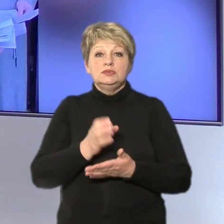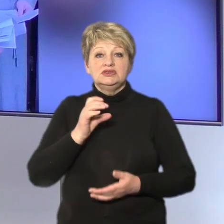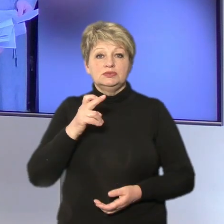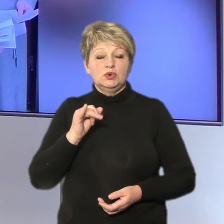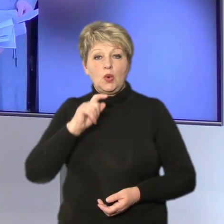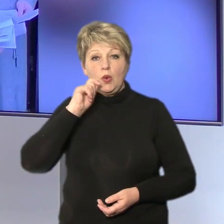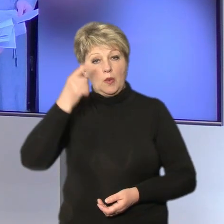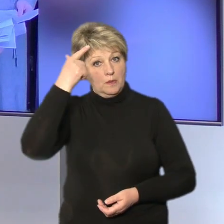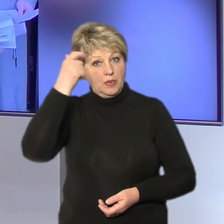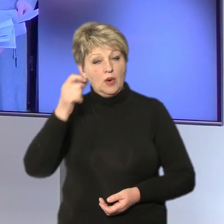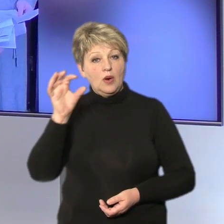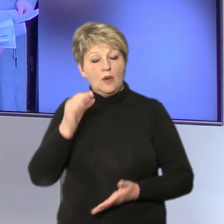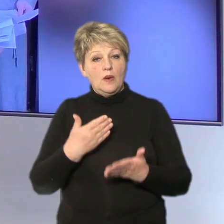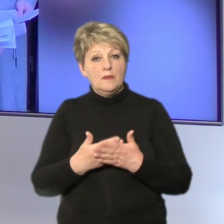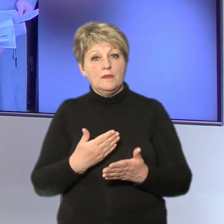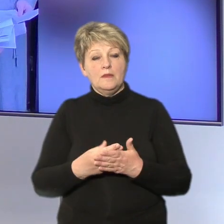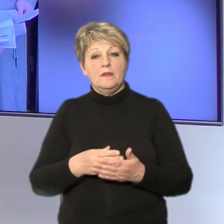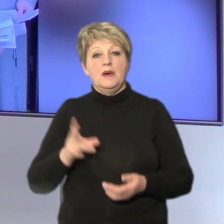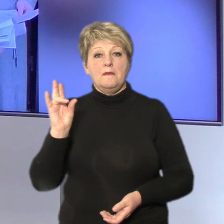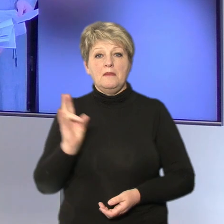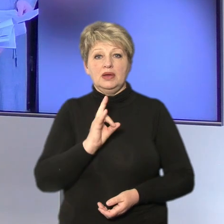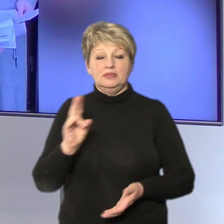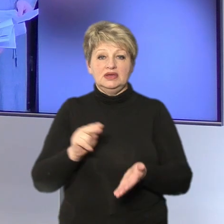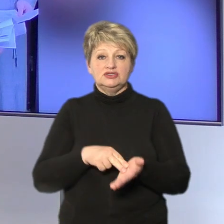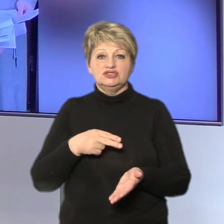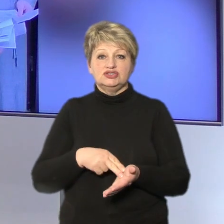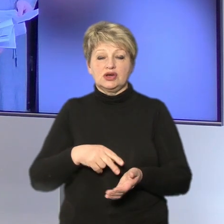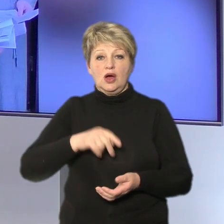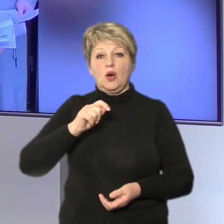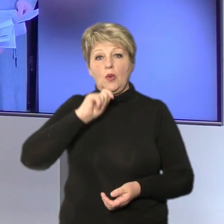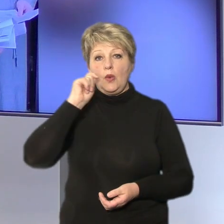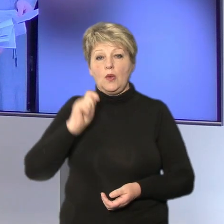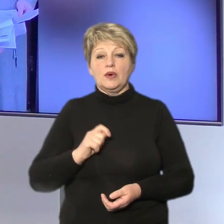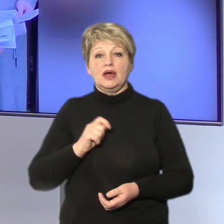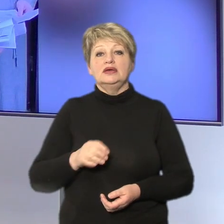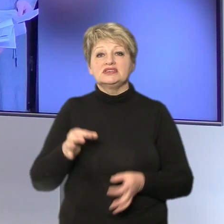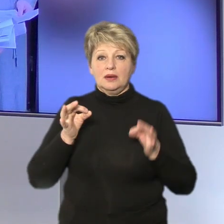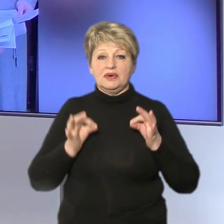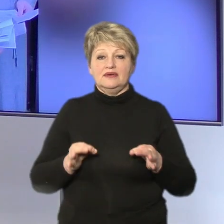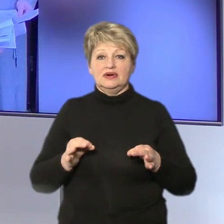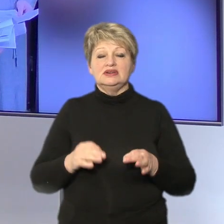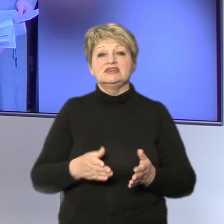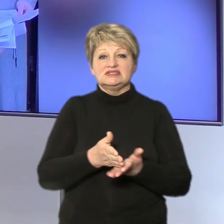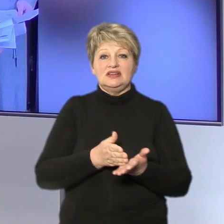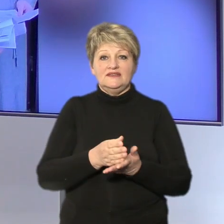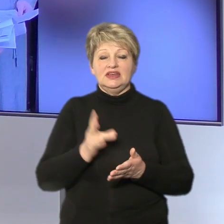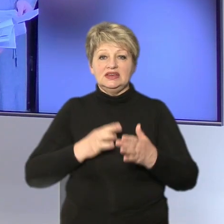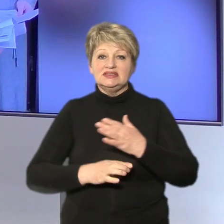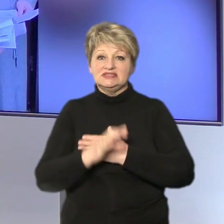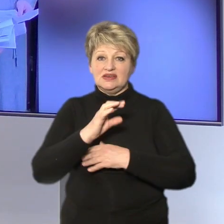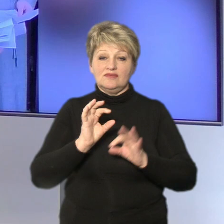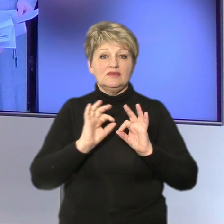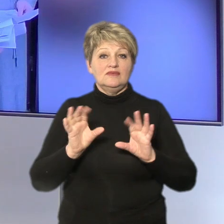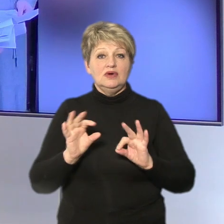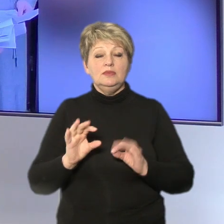України повідомили про підозру митрополиту Черкаської єпархії Української православної церкви. повідомила речниця обласного відомства